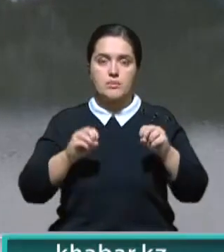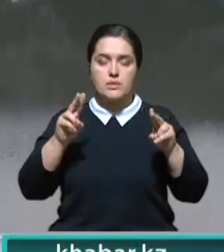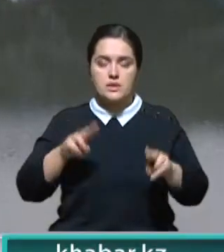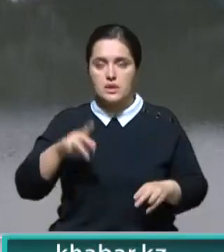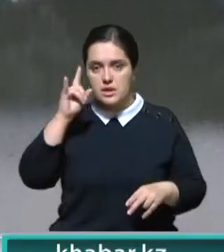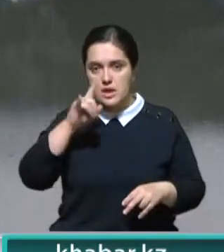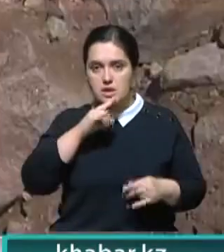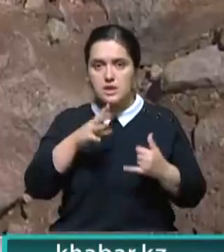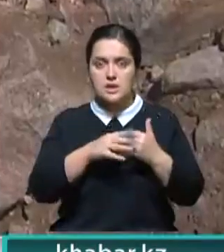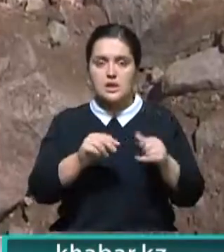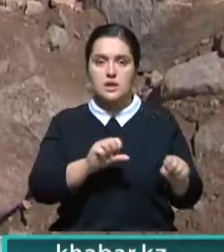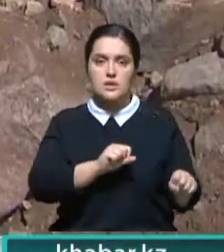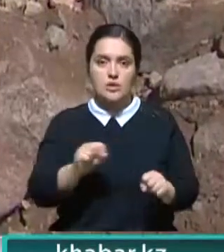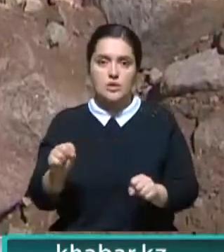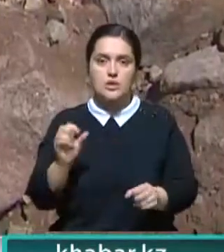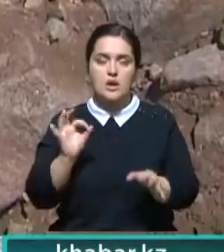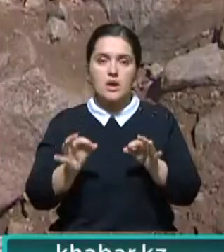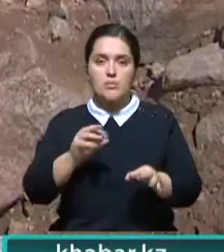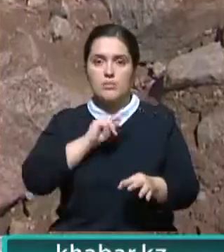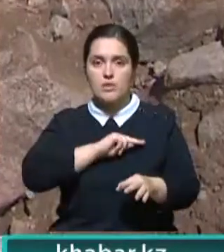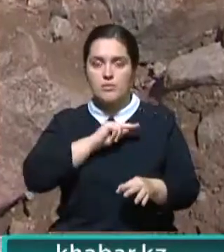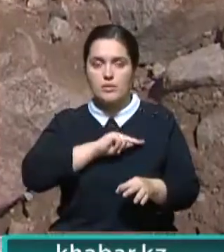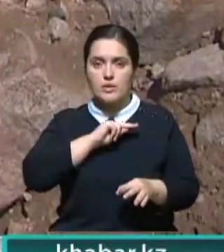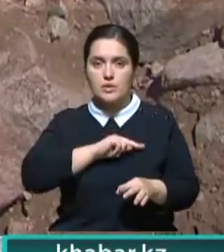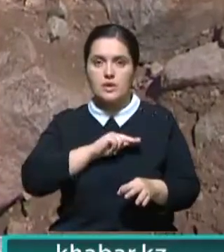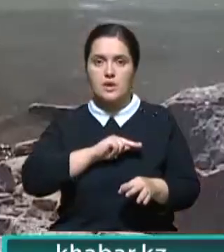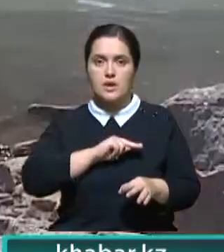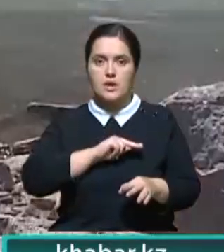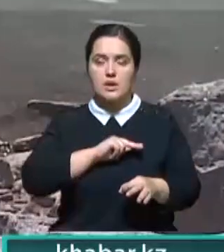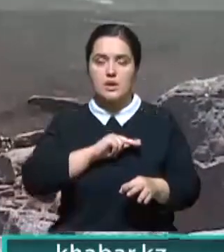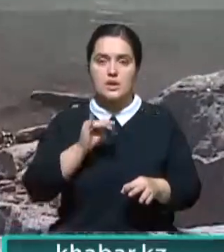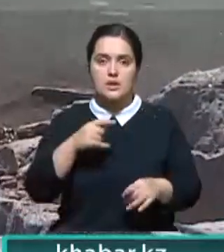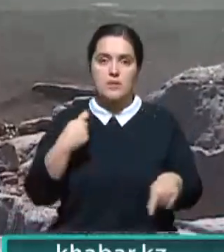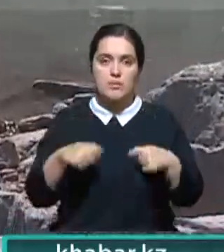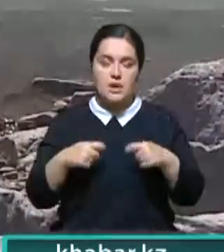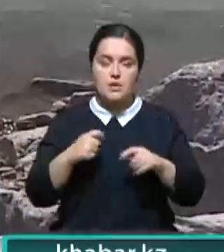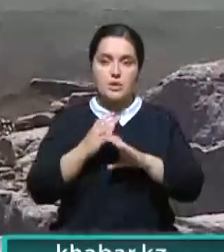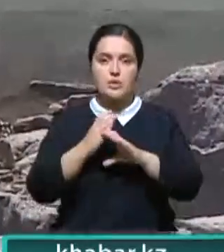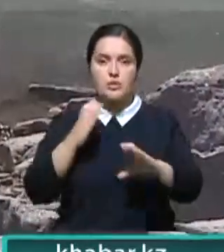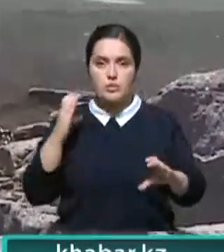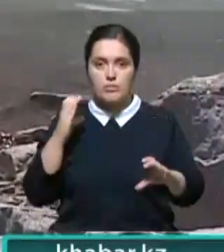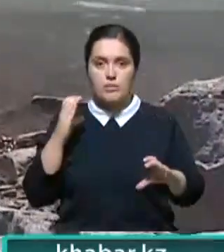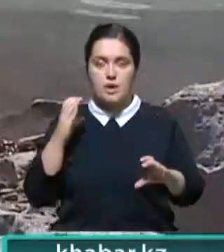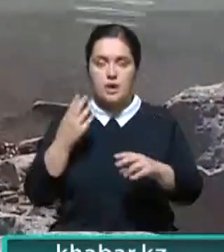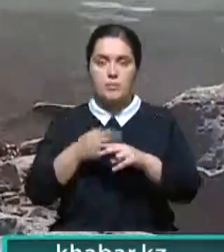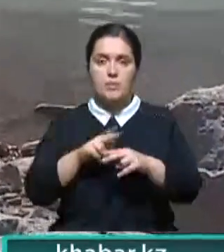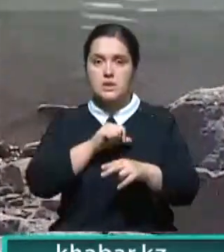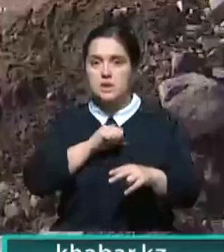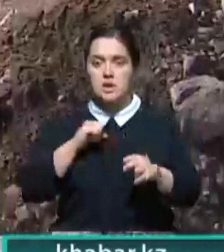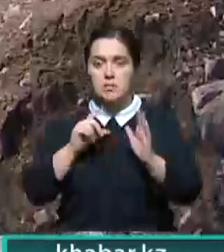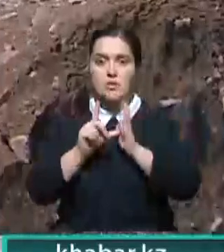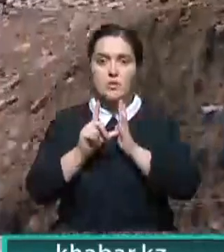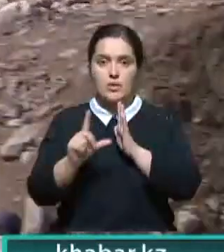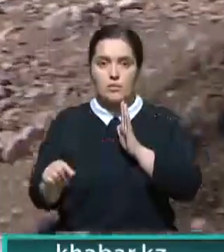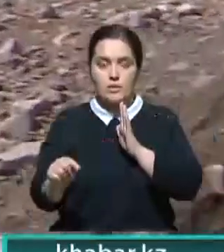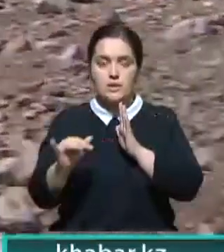защиты. Их задача обеспечить нормальную работу так называемых сифонов. Это система, состоящая из пластиковых труб. По ним вода из озера уходит самопроизвольно из-за разницы